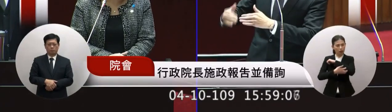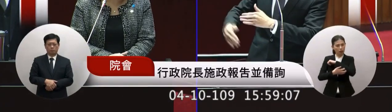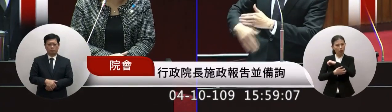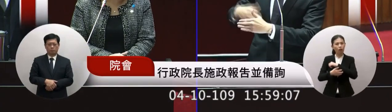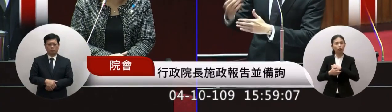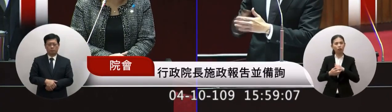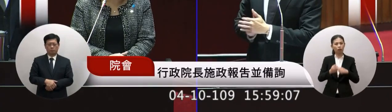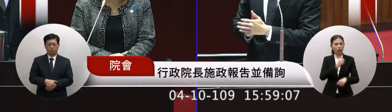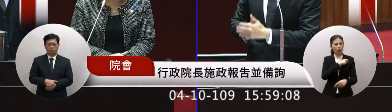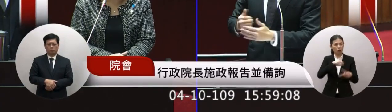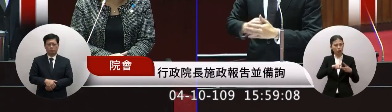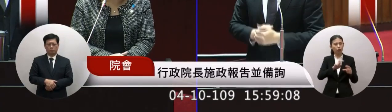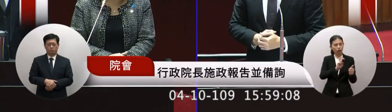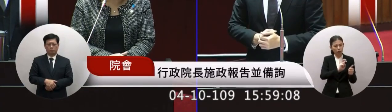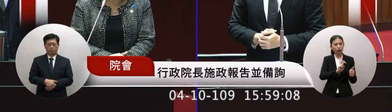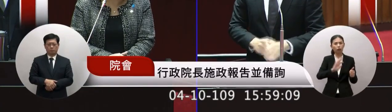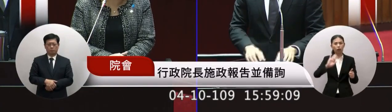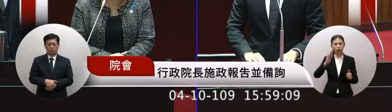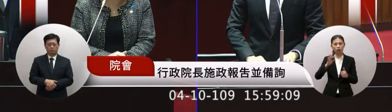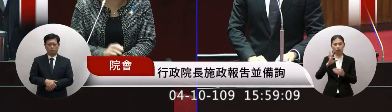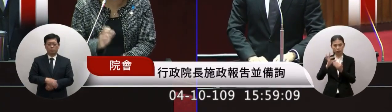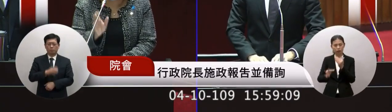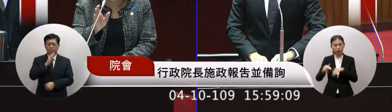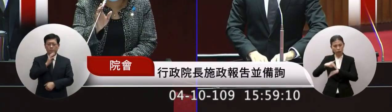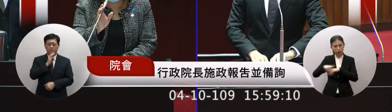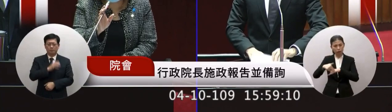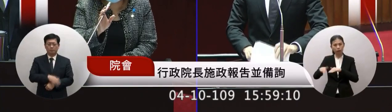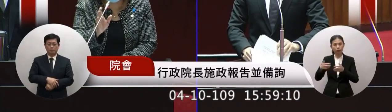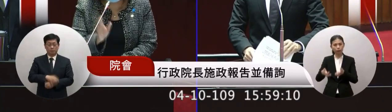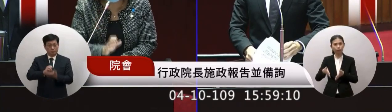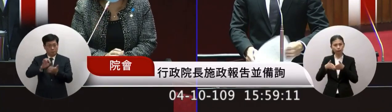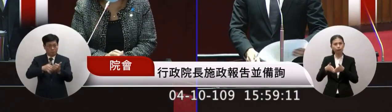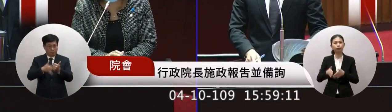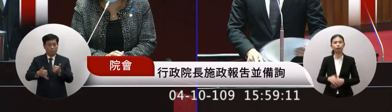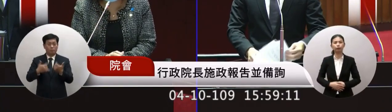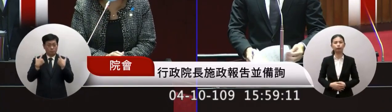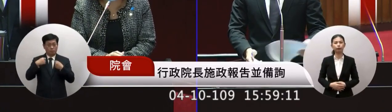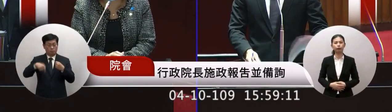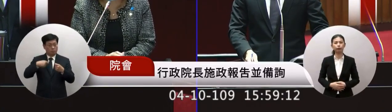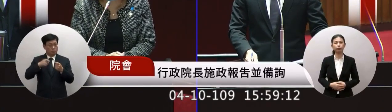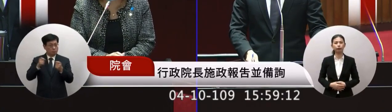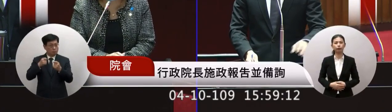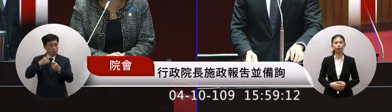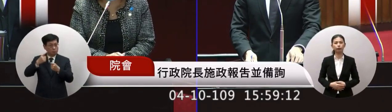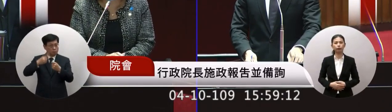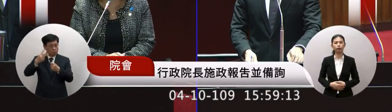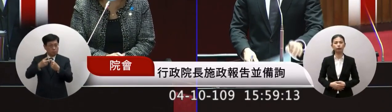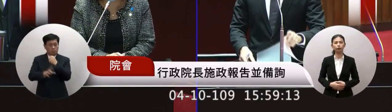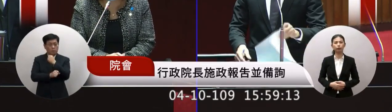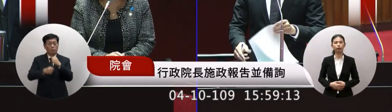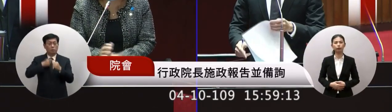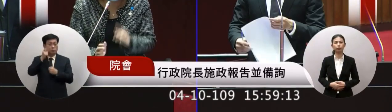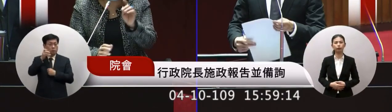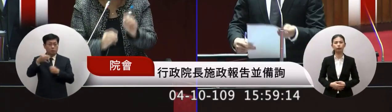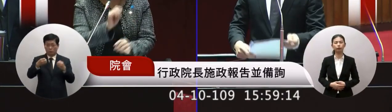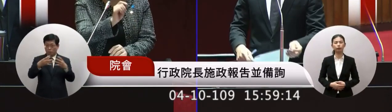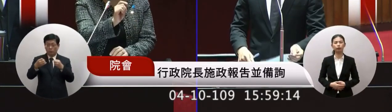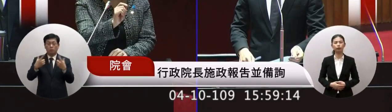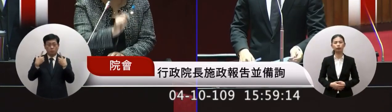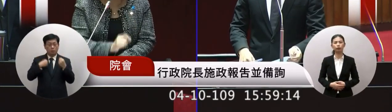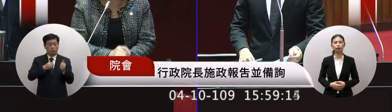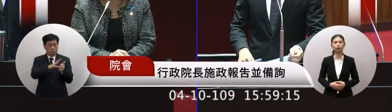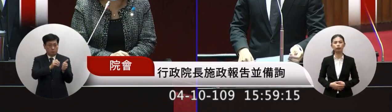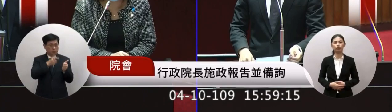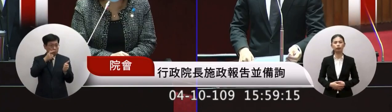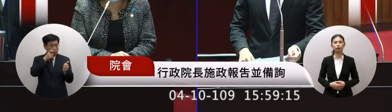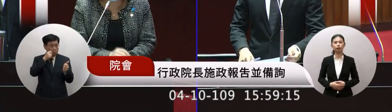但是法制法也很重要是報告委員其實我們這兩年基本公主的討論都是有參科